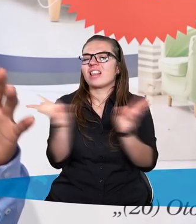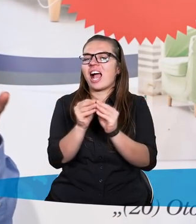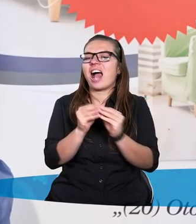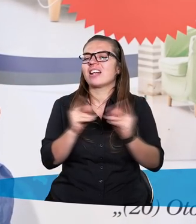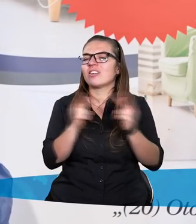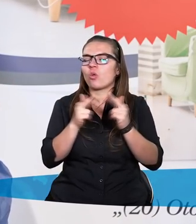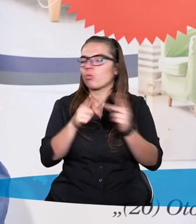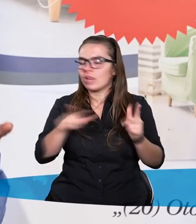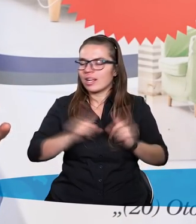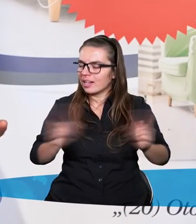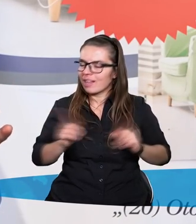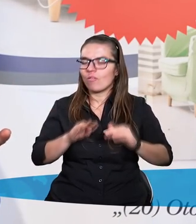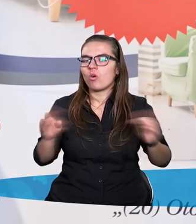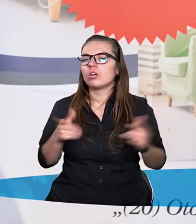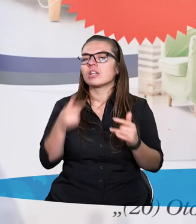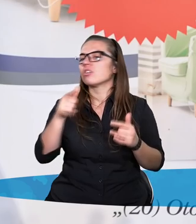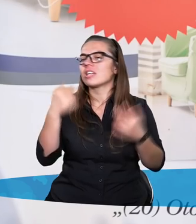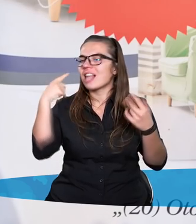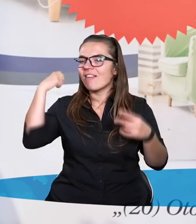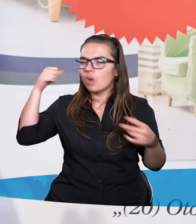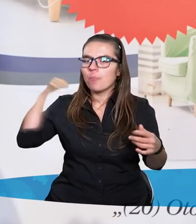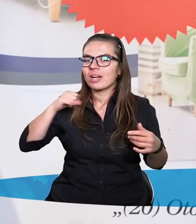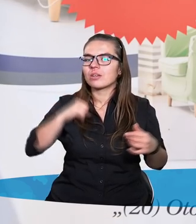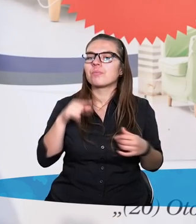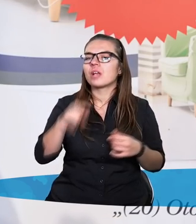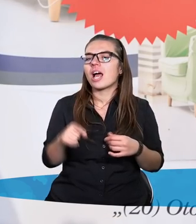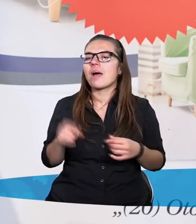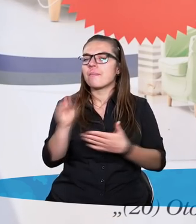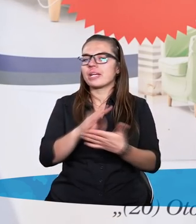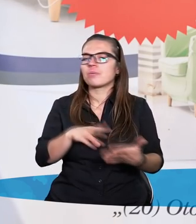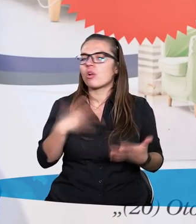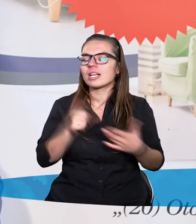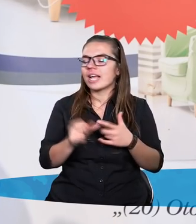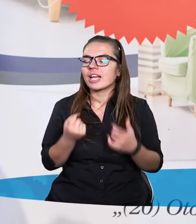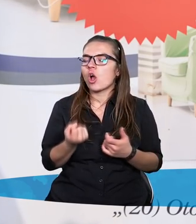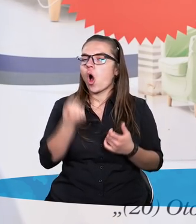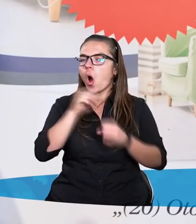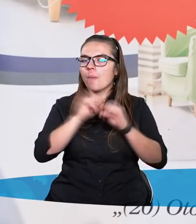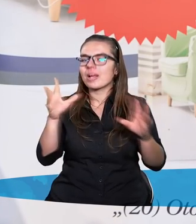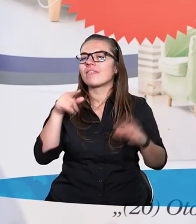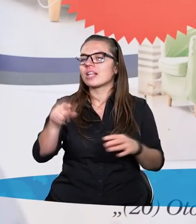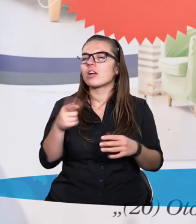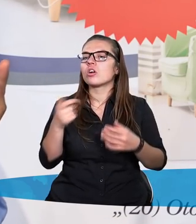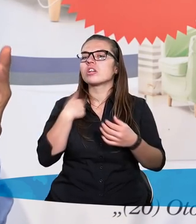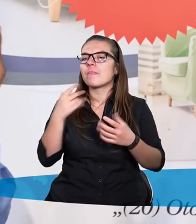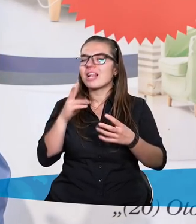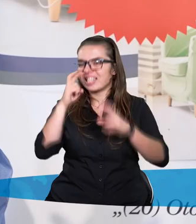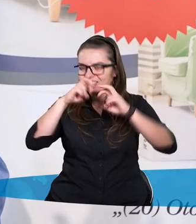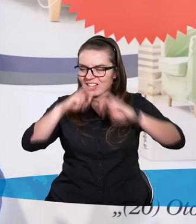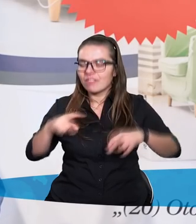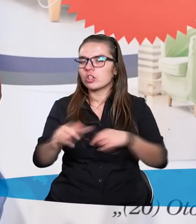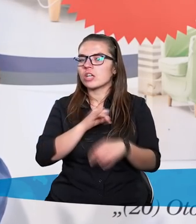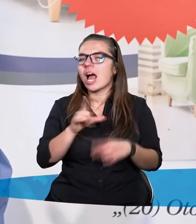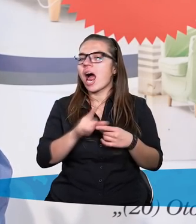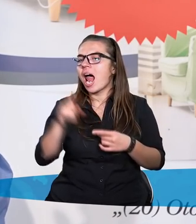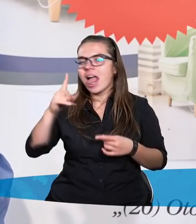rodzaju dewiacji takich. Nie wyobrażamy sobie, bo Pismo Święte nie jest objawieniem Bożym danym po to, żeby gloryfikować grzech,